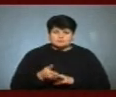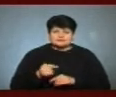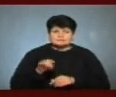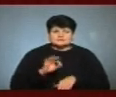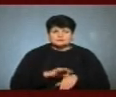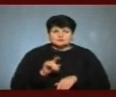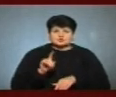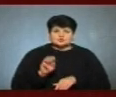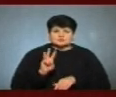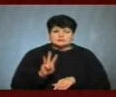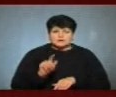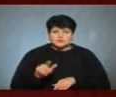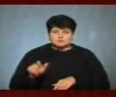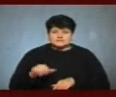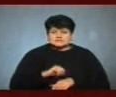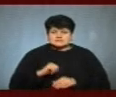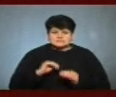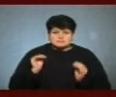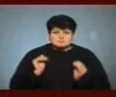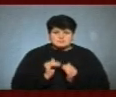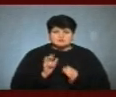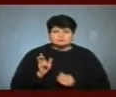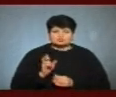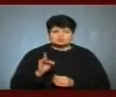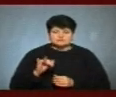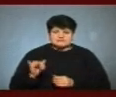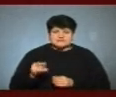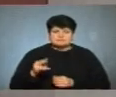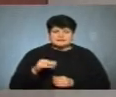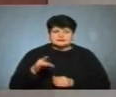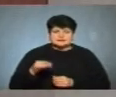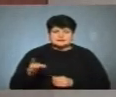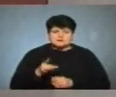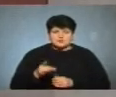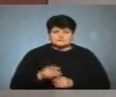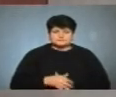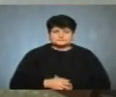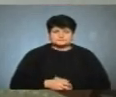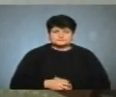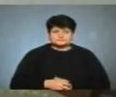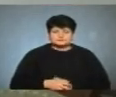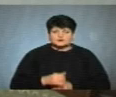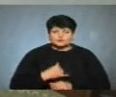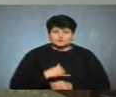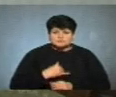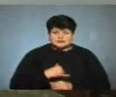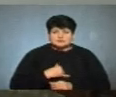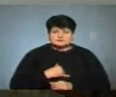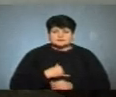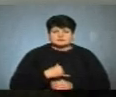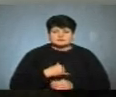захворіли 103 людини, і найменше у Бучецькому і Підгаєцькому районах. У нас класична